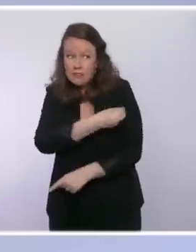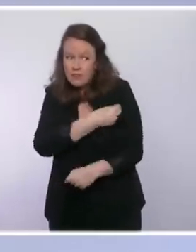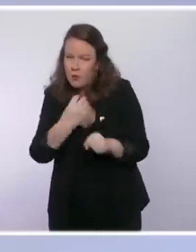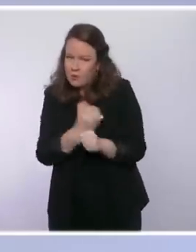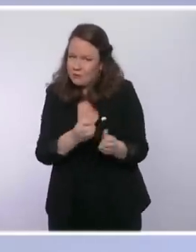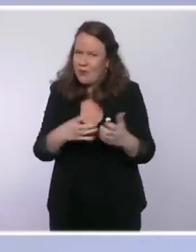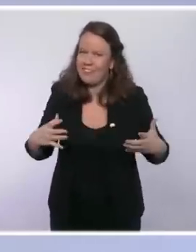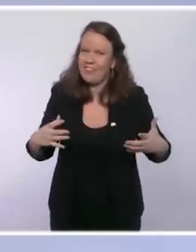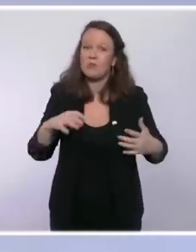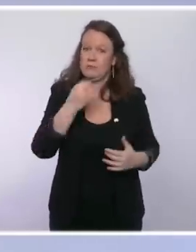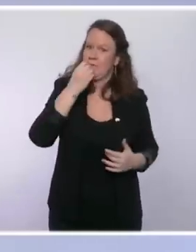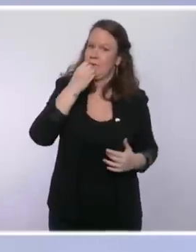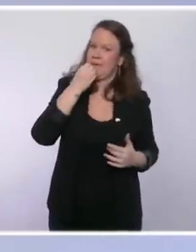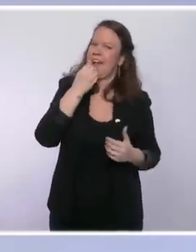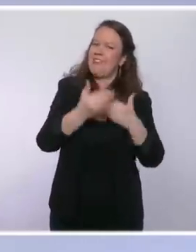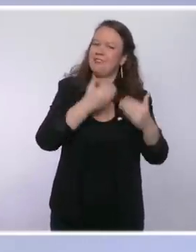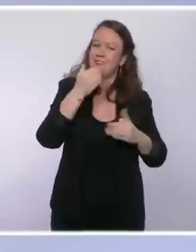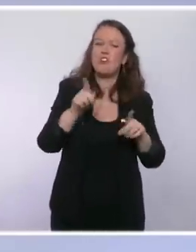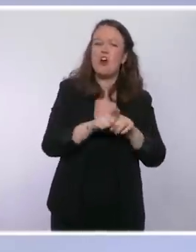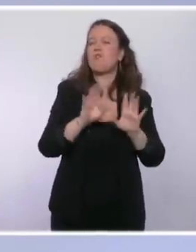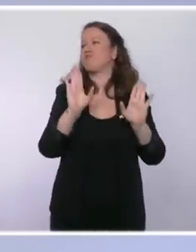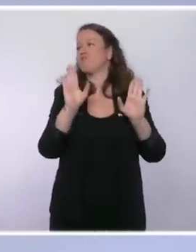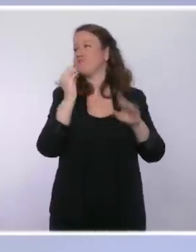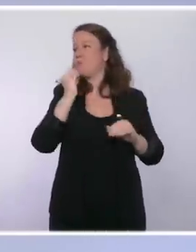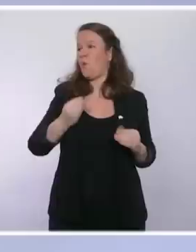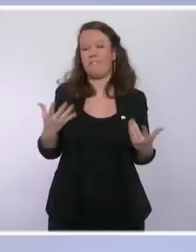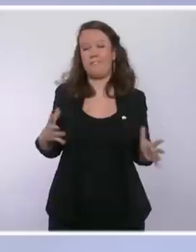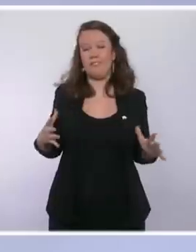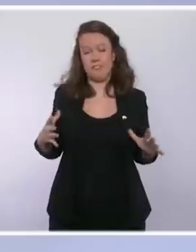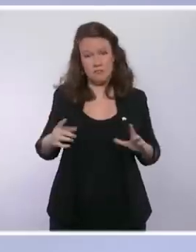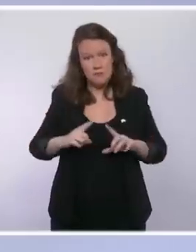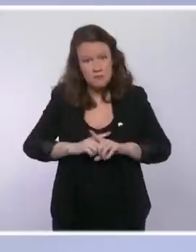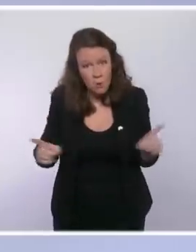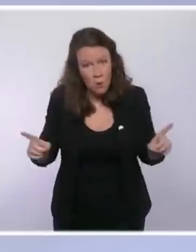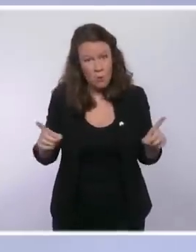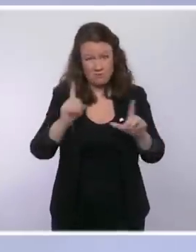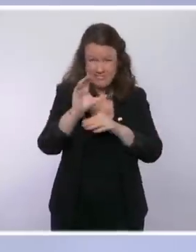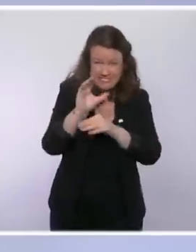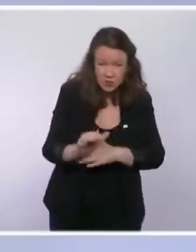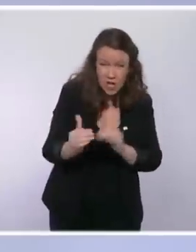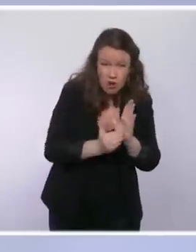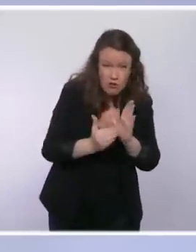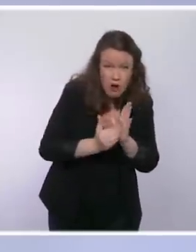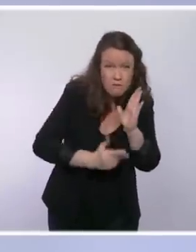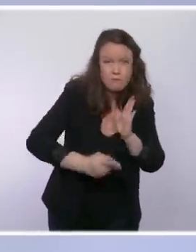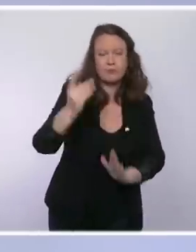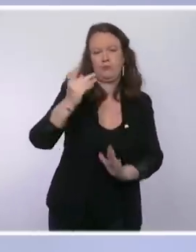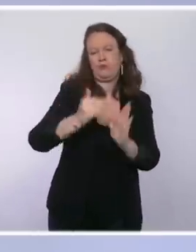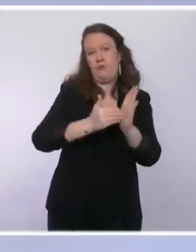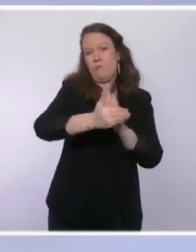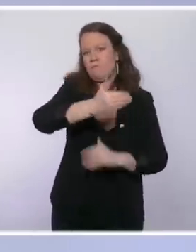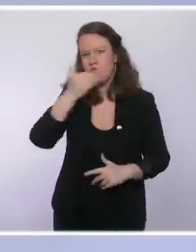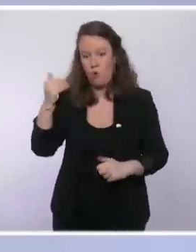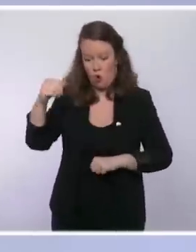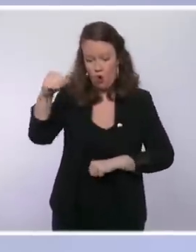sur cette avance. L'enjeu, c'est de protéger les Français face à la vague en consolidant nos acquis et en renforçant notre organisation